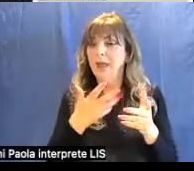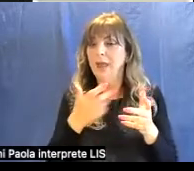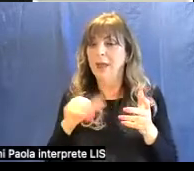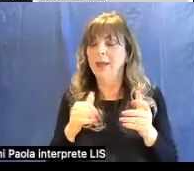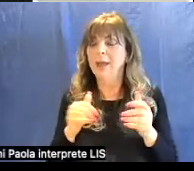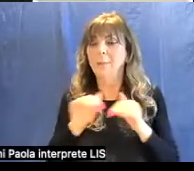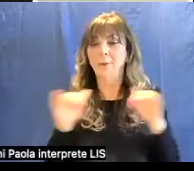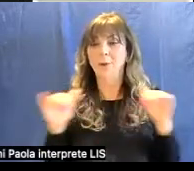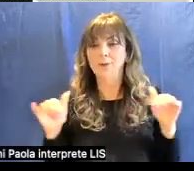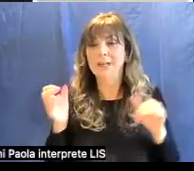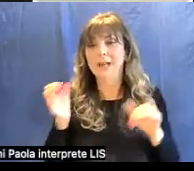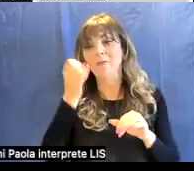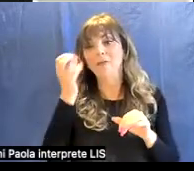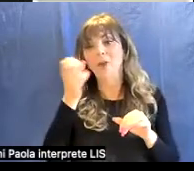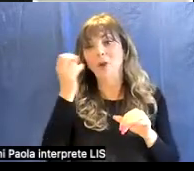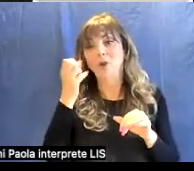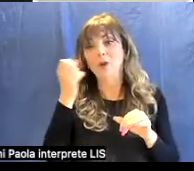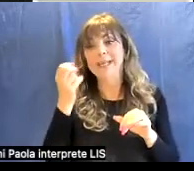mostra Fiori della Terra